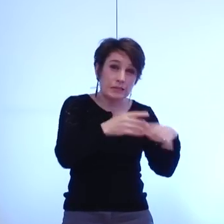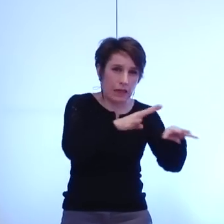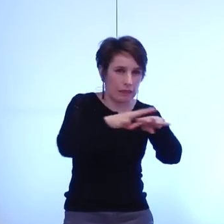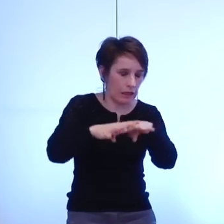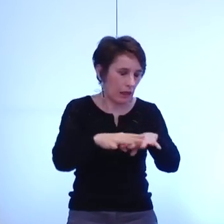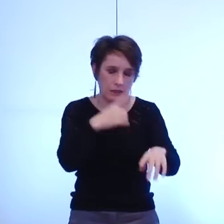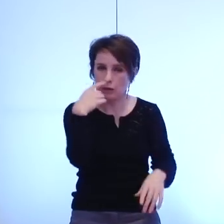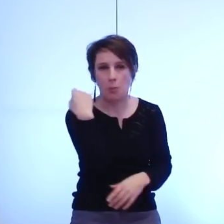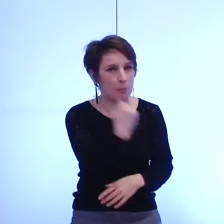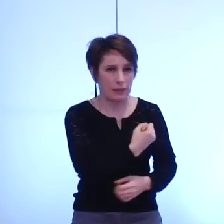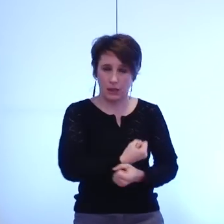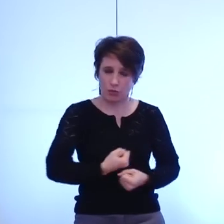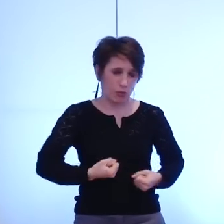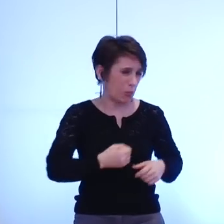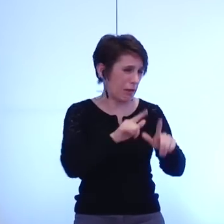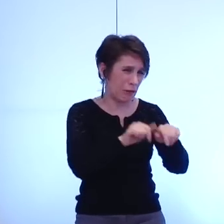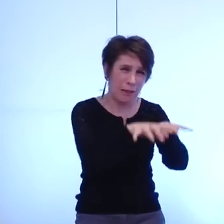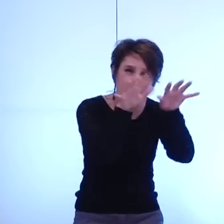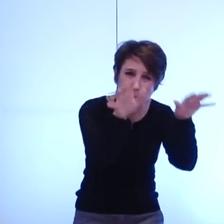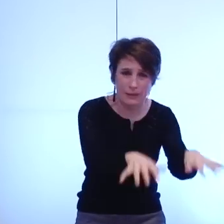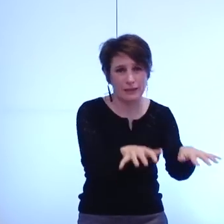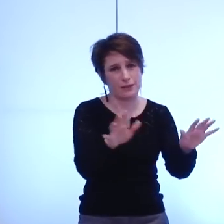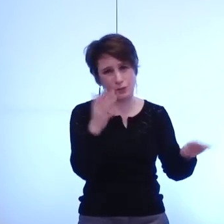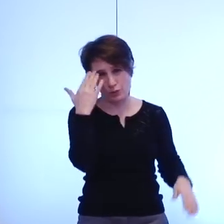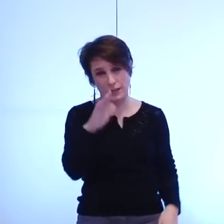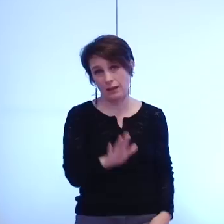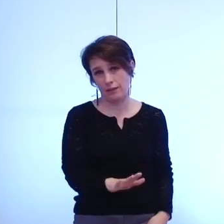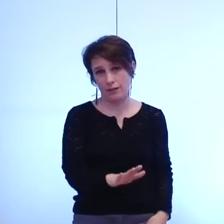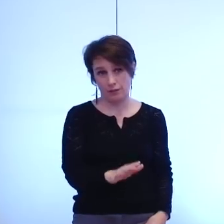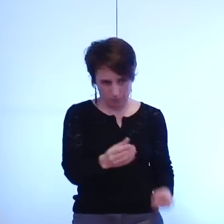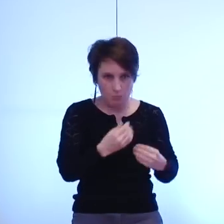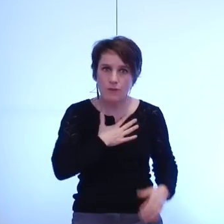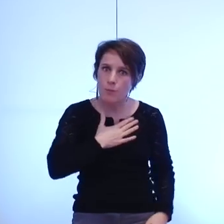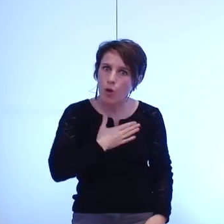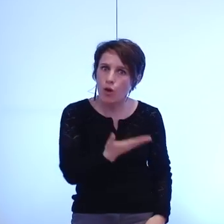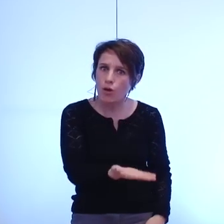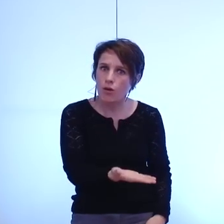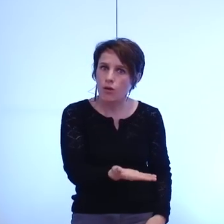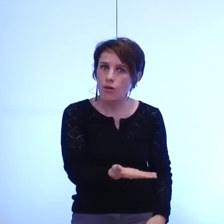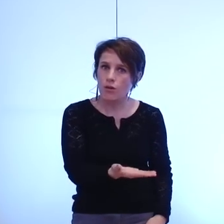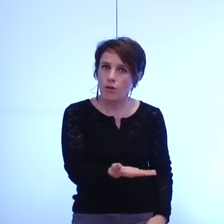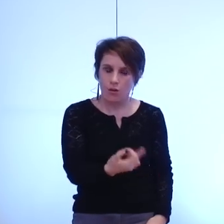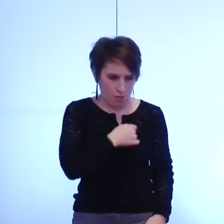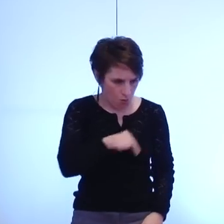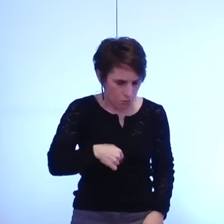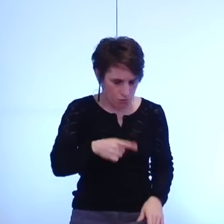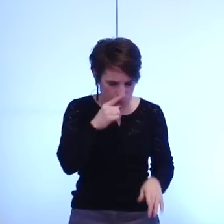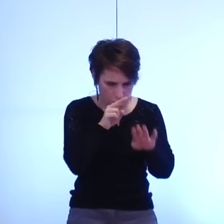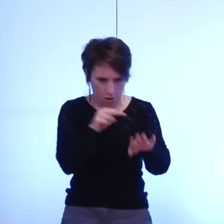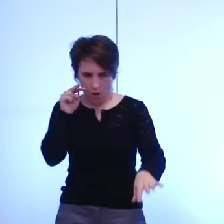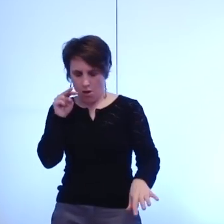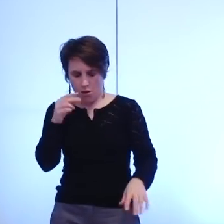'emploi qui font peur dans certains de nos quartiers et sur lequel là aussi nous devons en intelligence